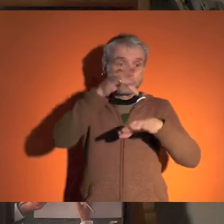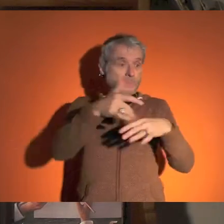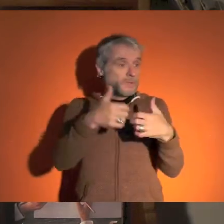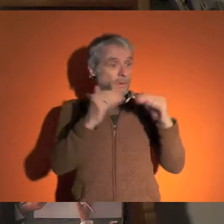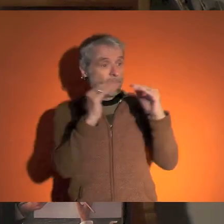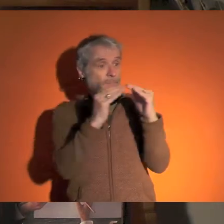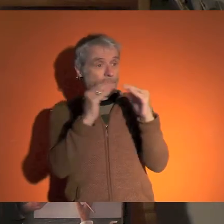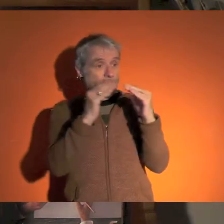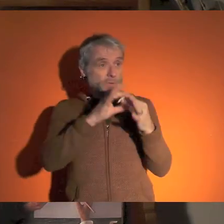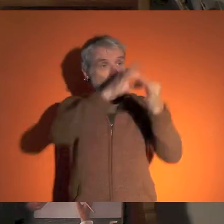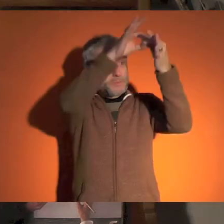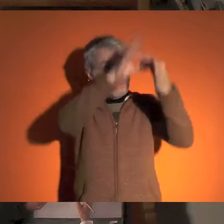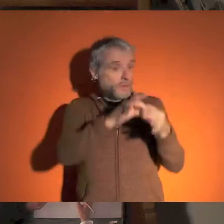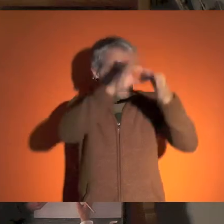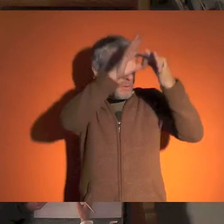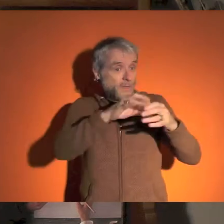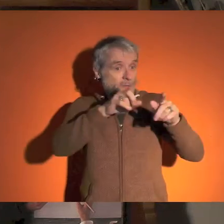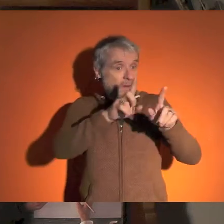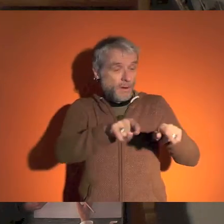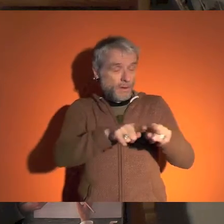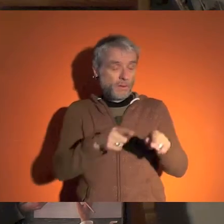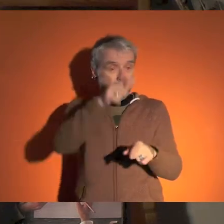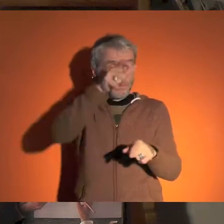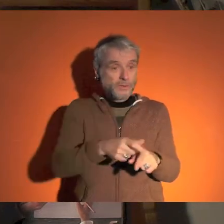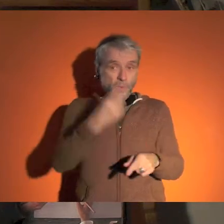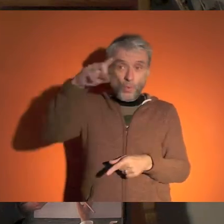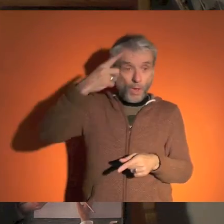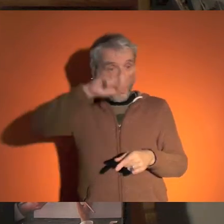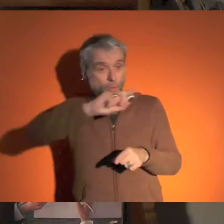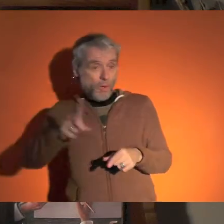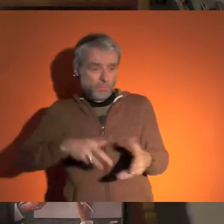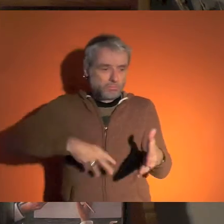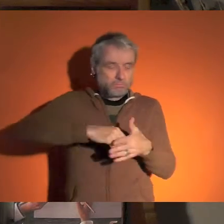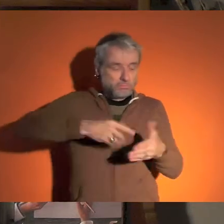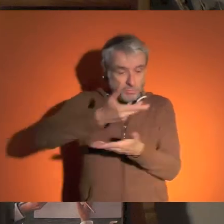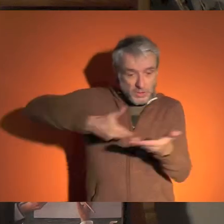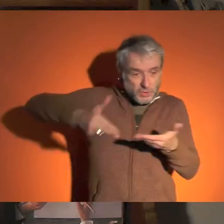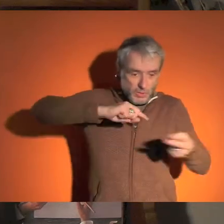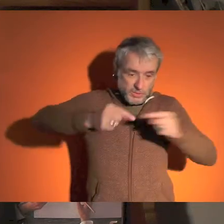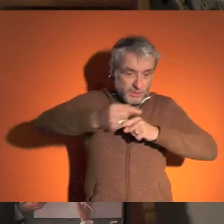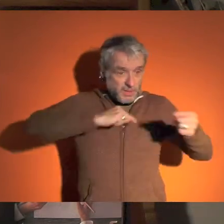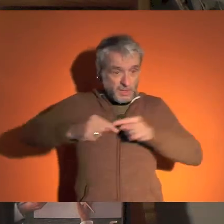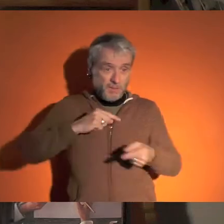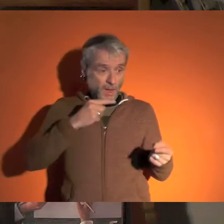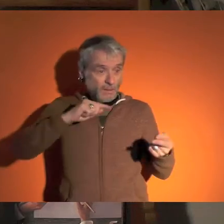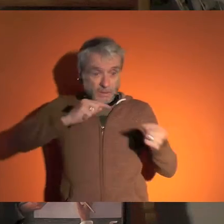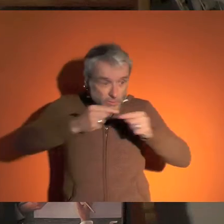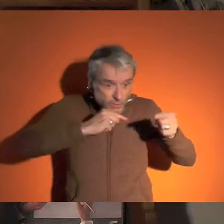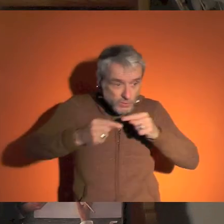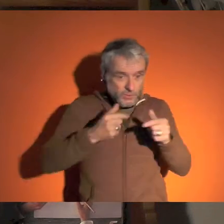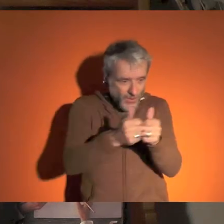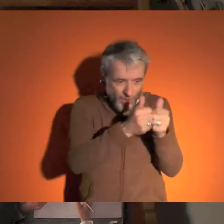exemple des lieux comme des maisons de la spiritualité où les personnes, croyantes, non-croyantes, pourraient parler,